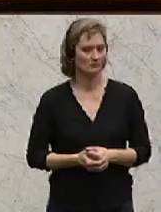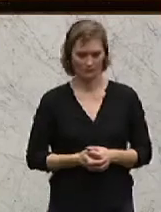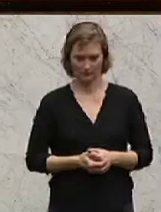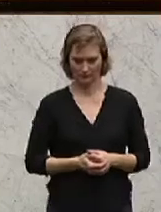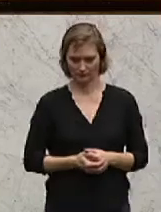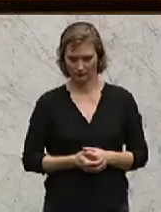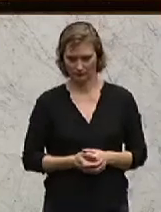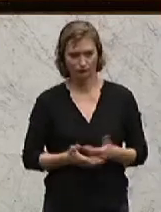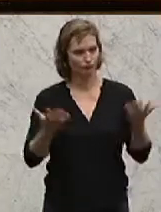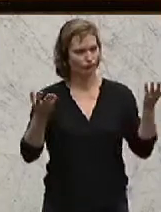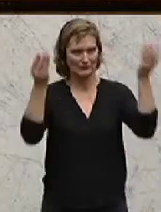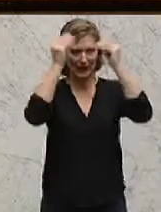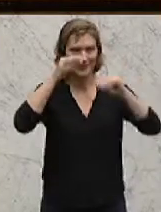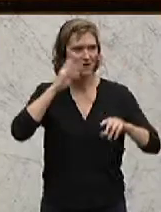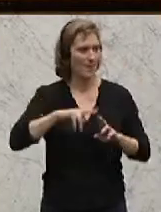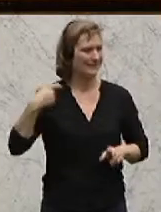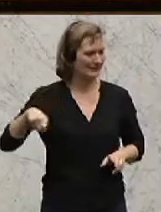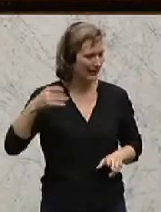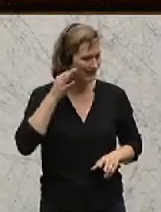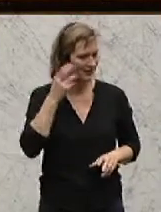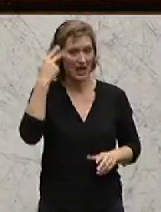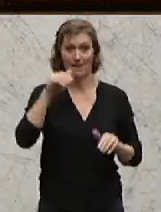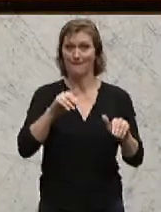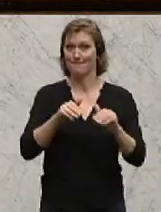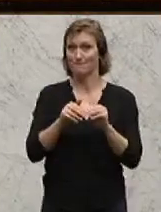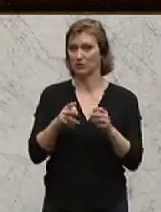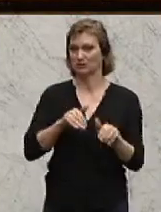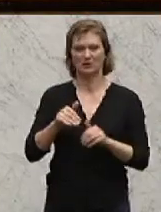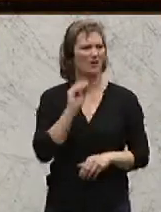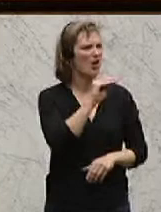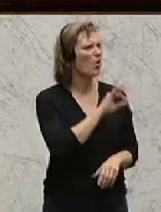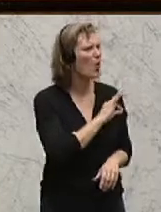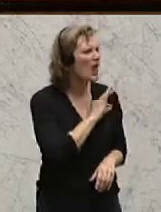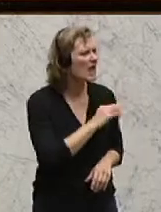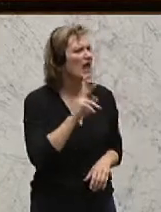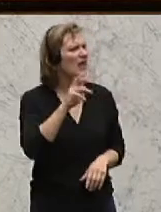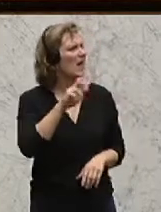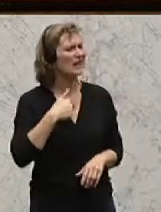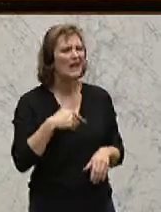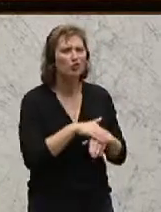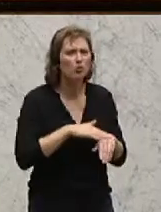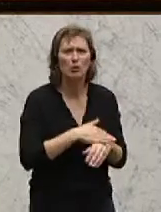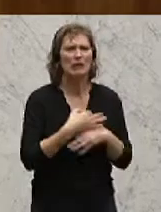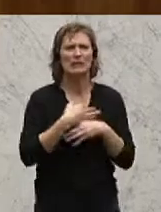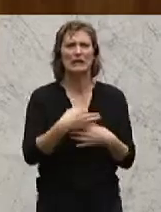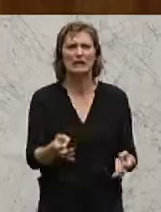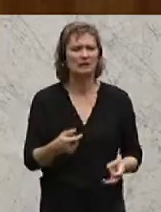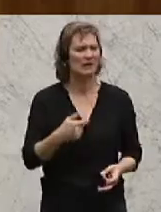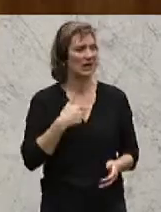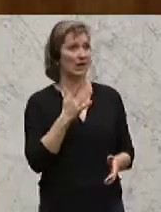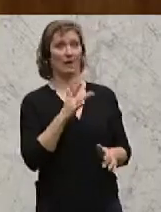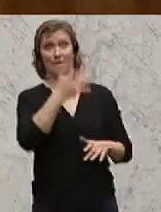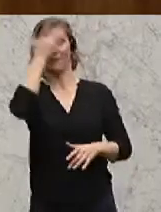Der nächste ist Elmar Podkoschek, zuständig für das Budget FPÖ. Im Gegenteil, ich muss mich höchstens